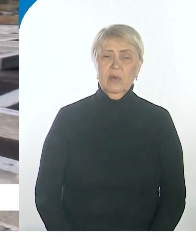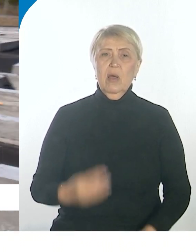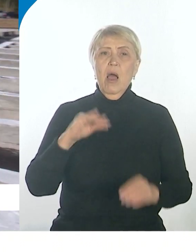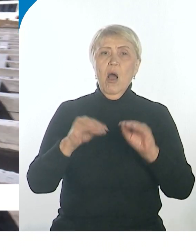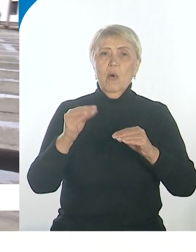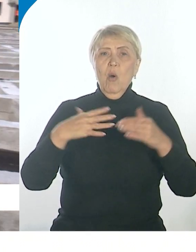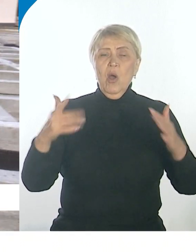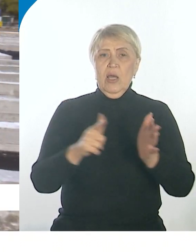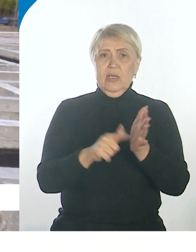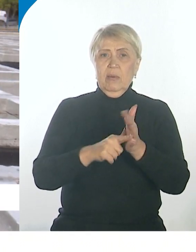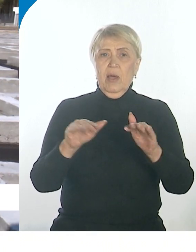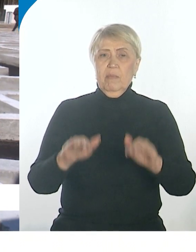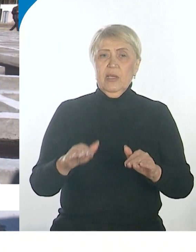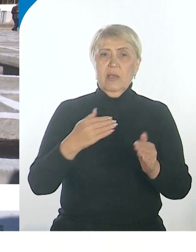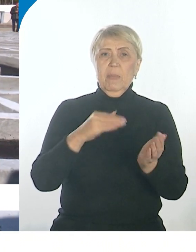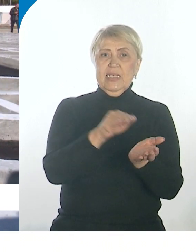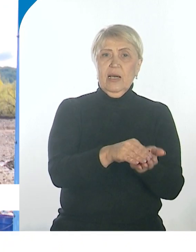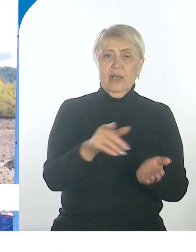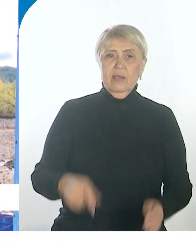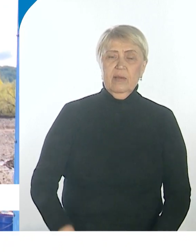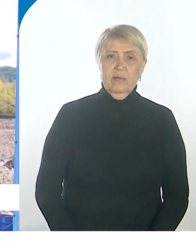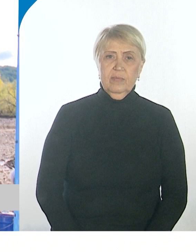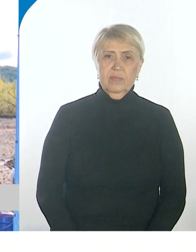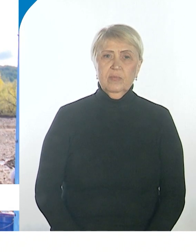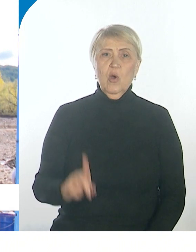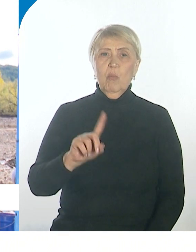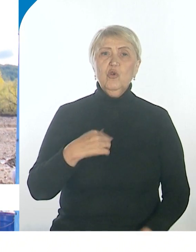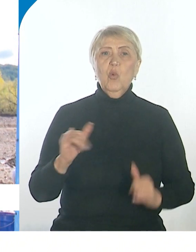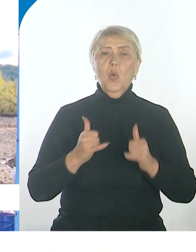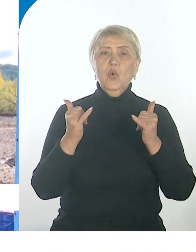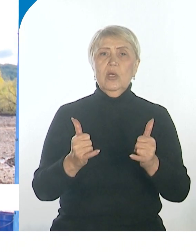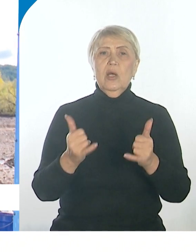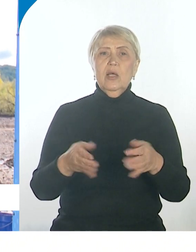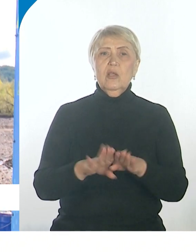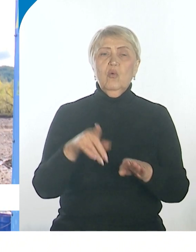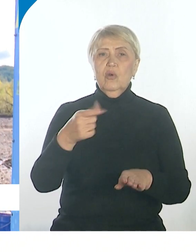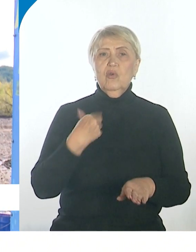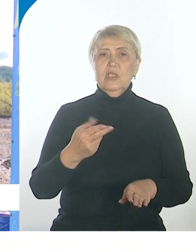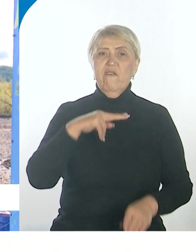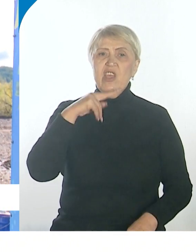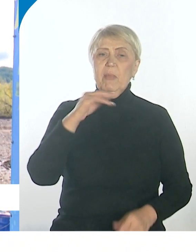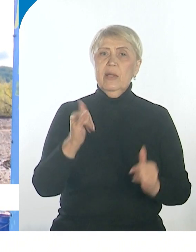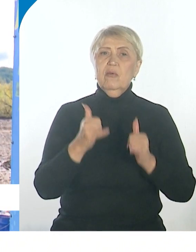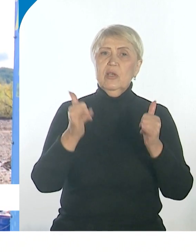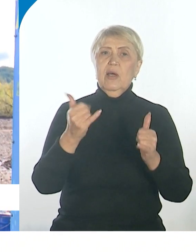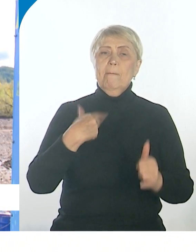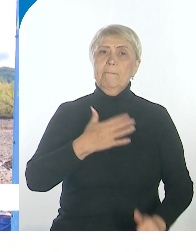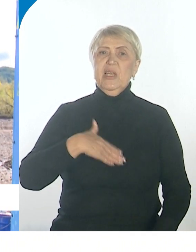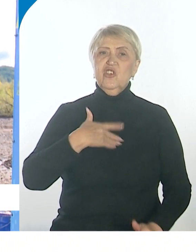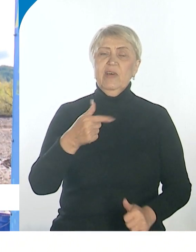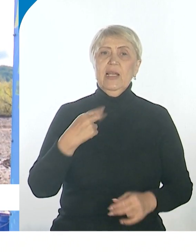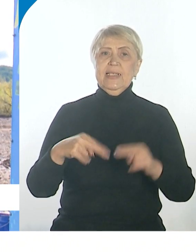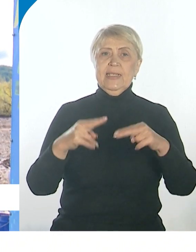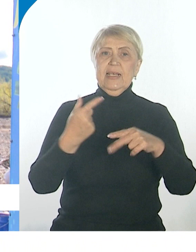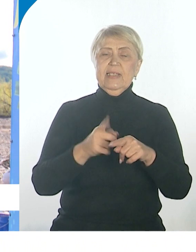70 тысяч мест под захоронение. Почему мы уделяли такое очень пристальное внимание и переживали за строительство